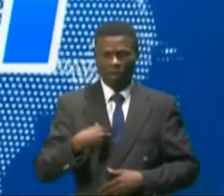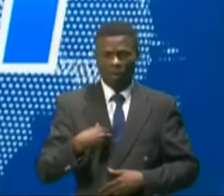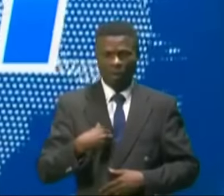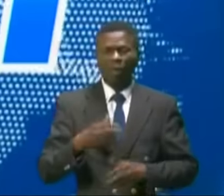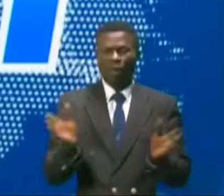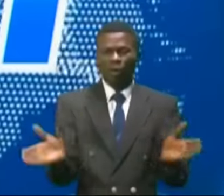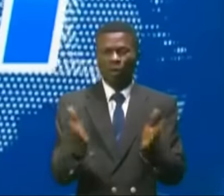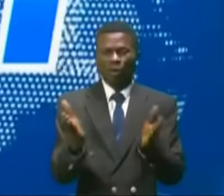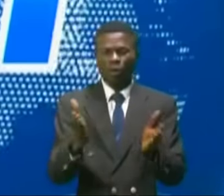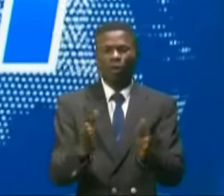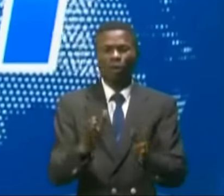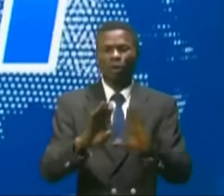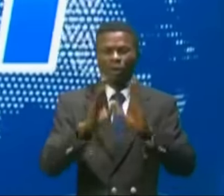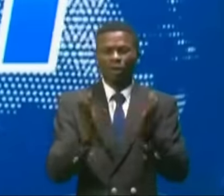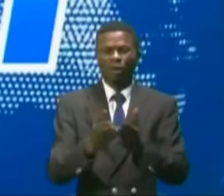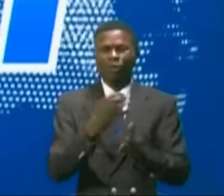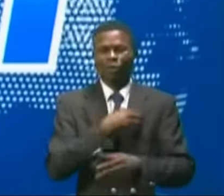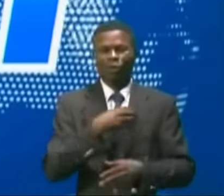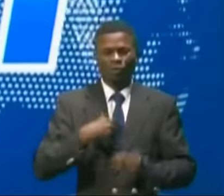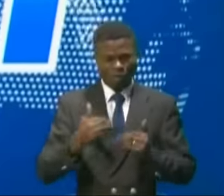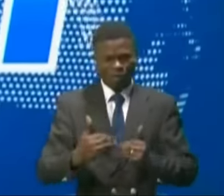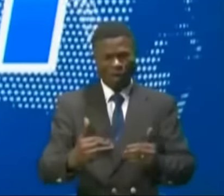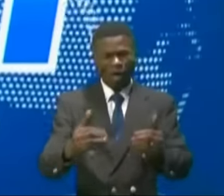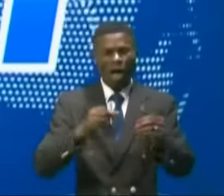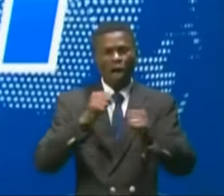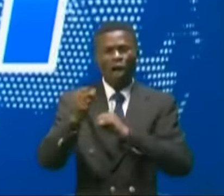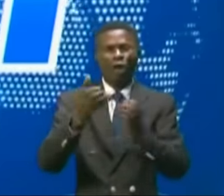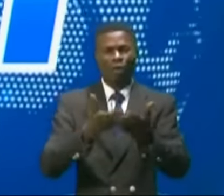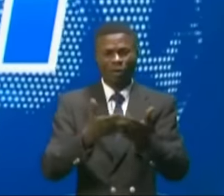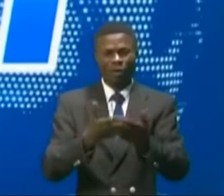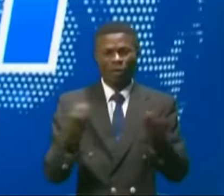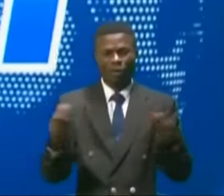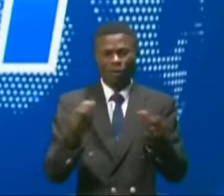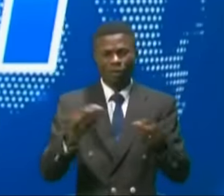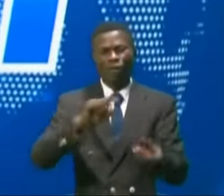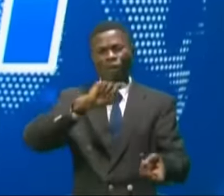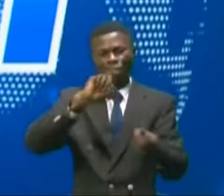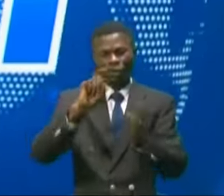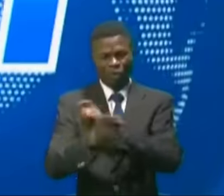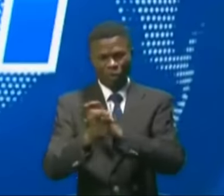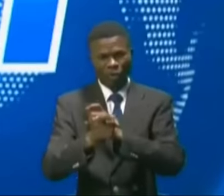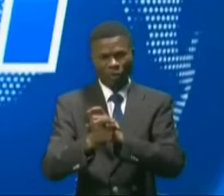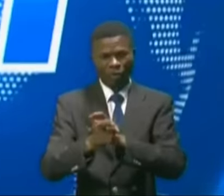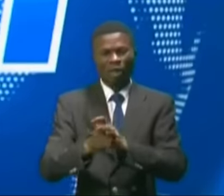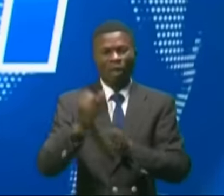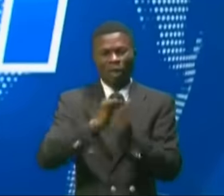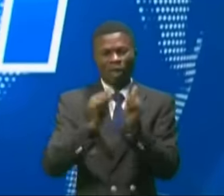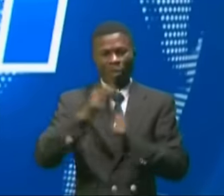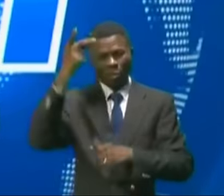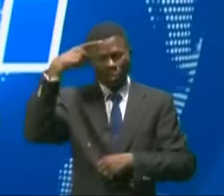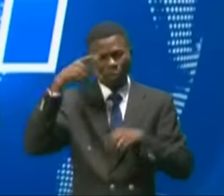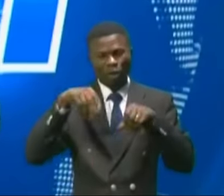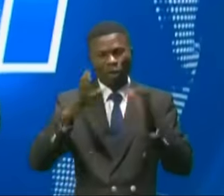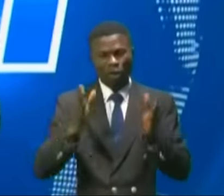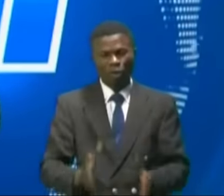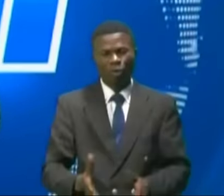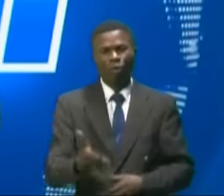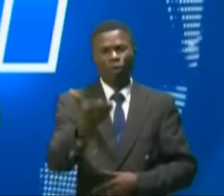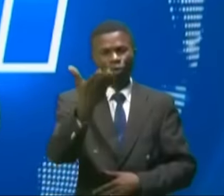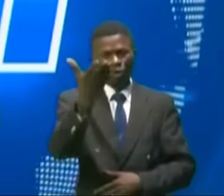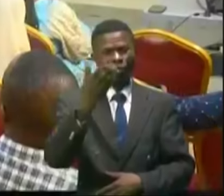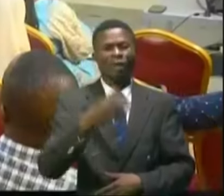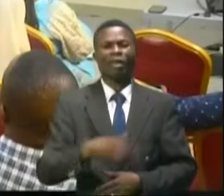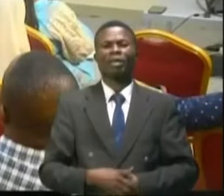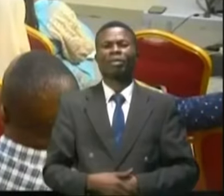stimuler et encourager les femmes à poursuivre ces combats afin de changer les paysages politiques congolais. Béthiamani pour les